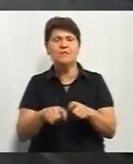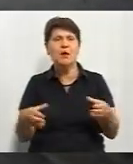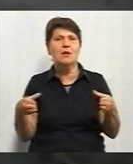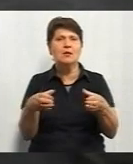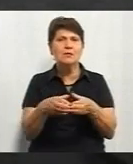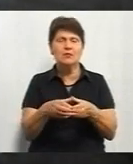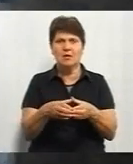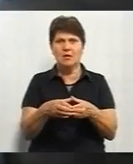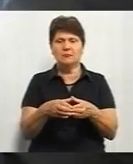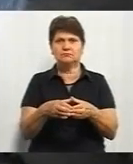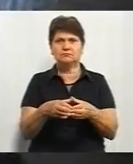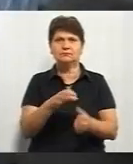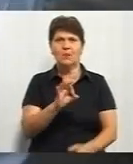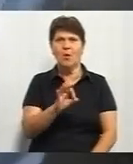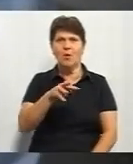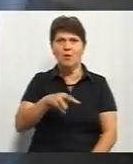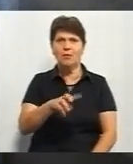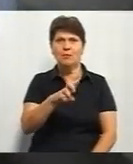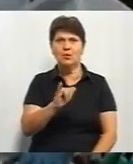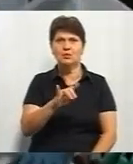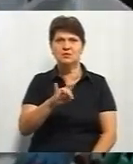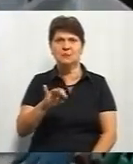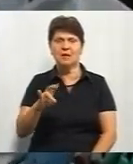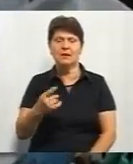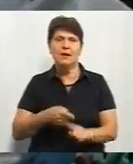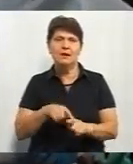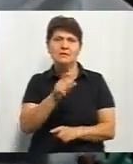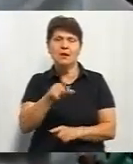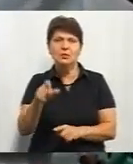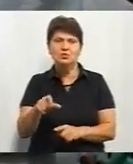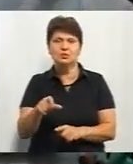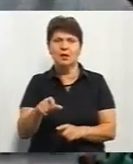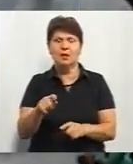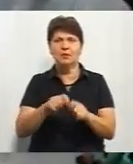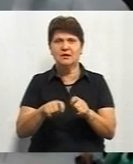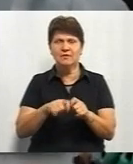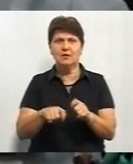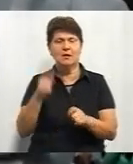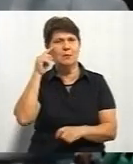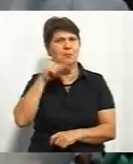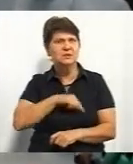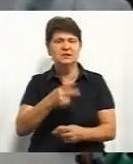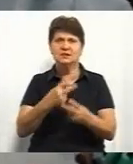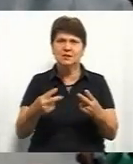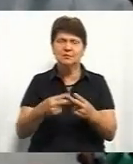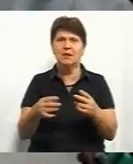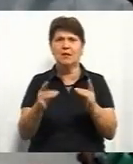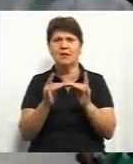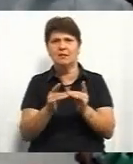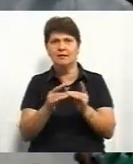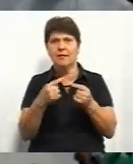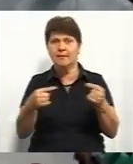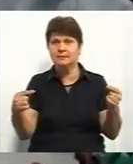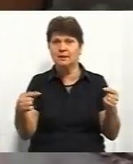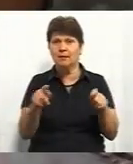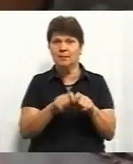Офісу омбудсмена. Такі групи перевіряють дотримання прав людини в місцях несвободи, тюрмах, психлікарнях, інтернатах та десятках інших